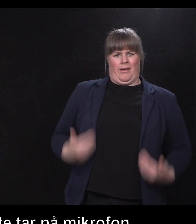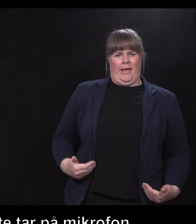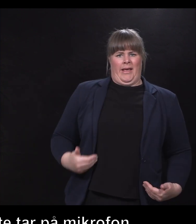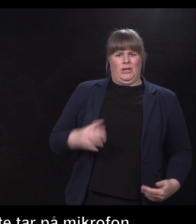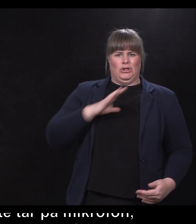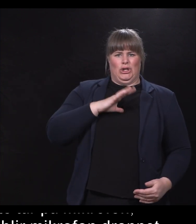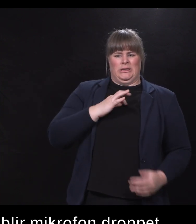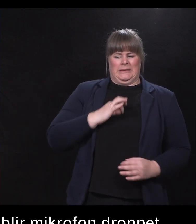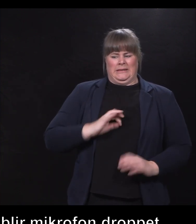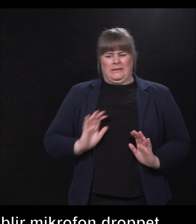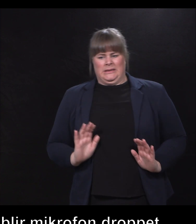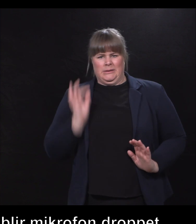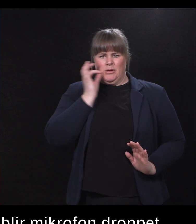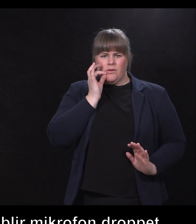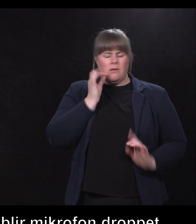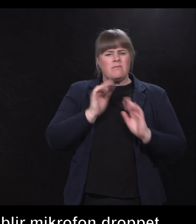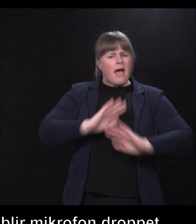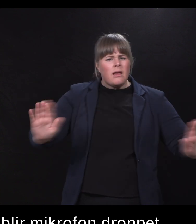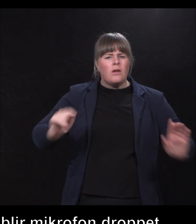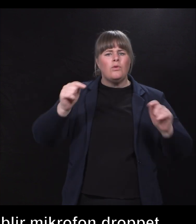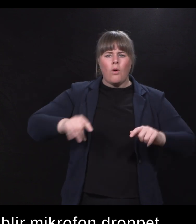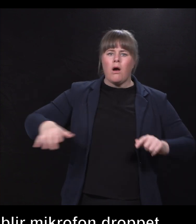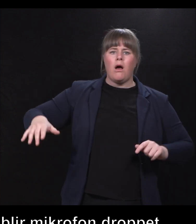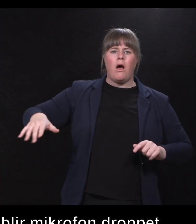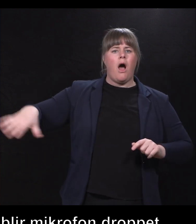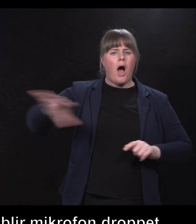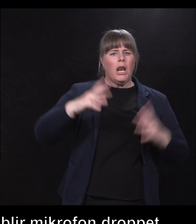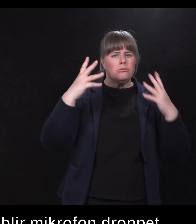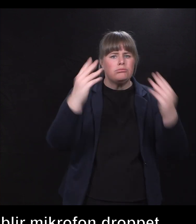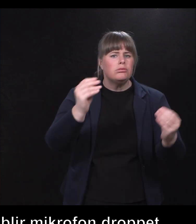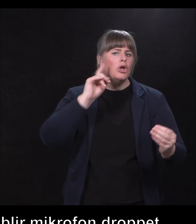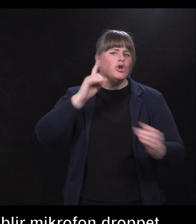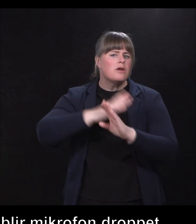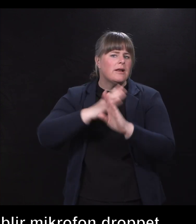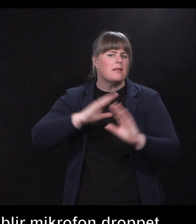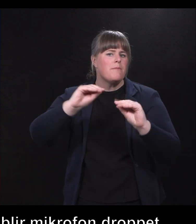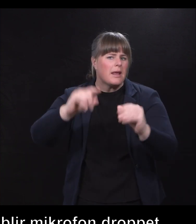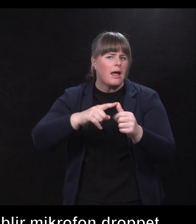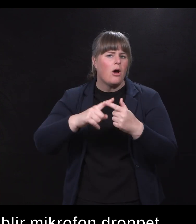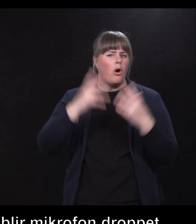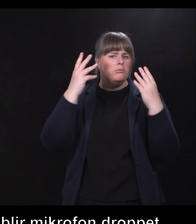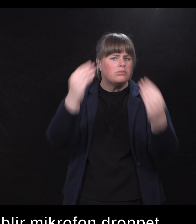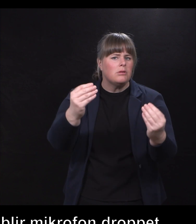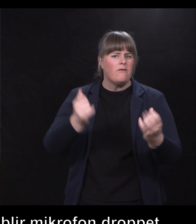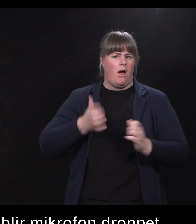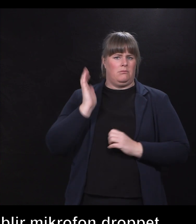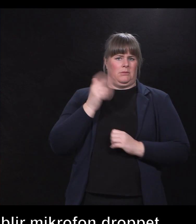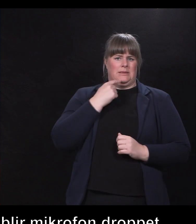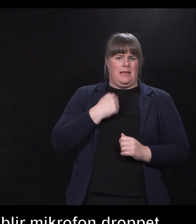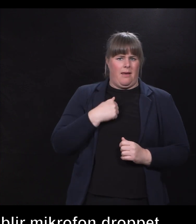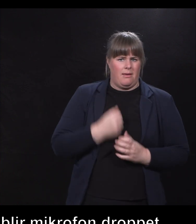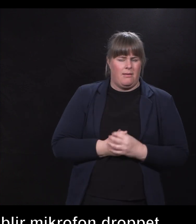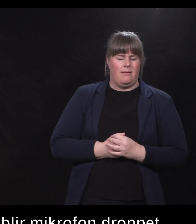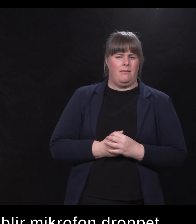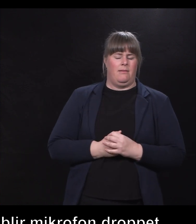bedre lydkvalitet og får med seg hva foredragsholder sier til enhver tid. Både turtagning og møteledelse har blitt